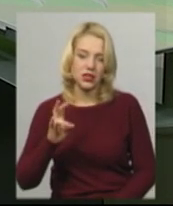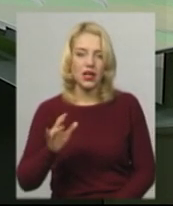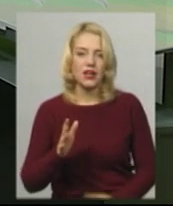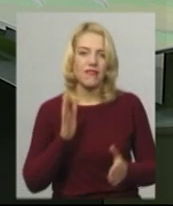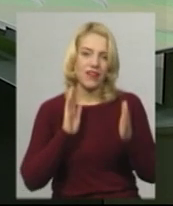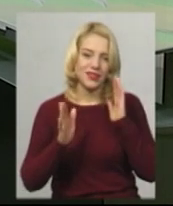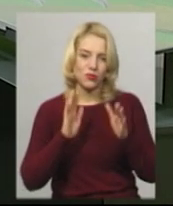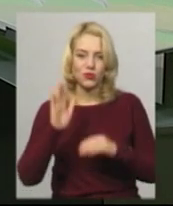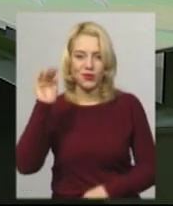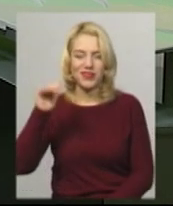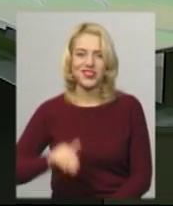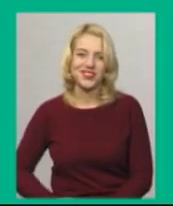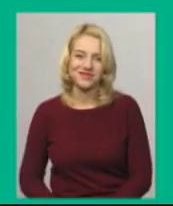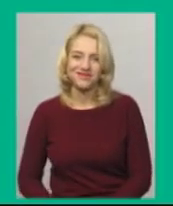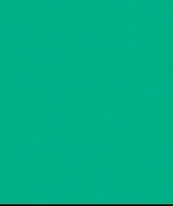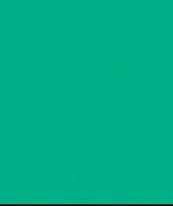Фейсбук. Побачимось.